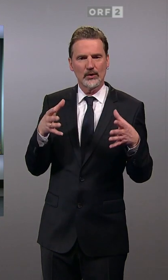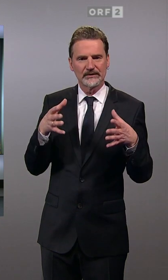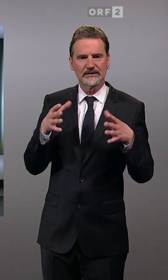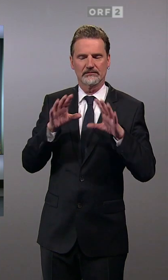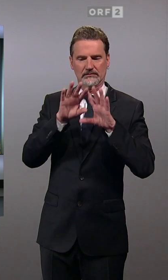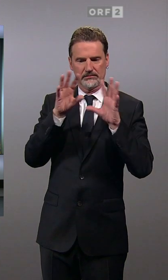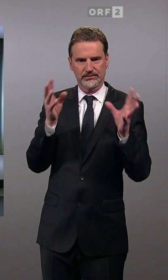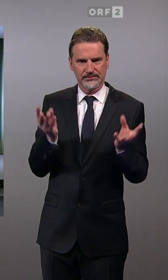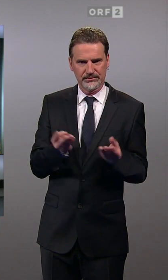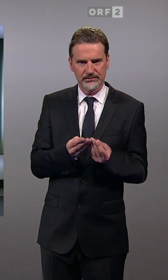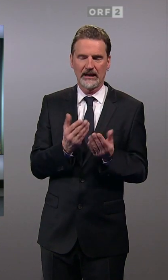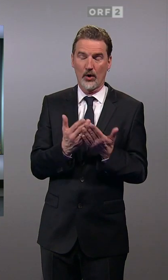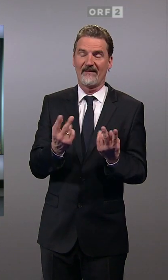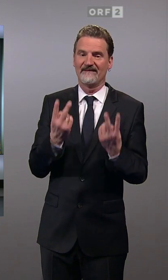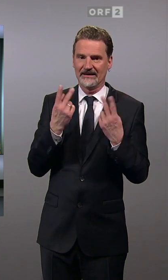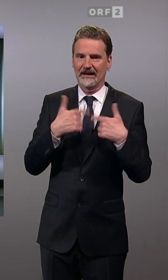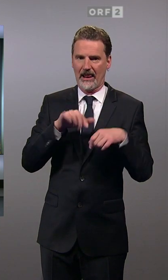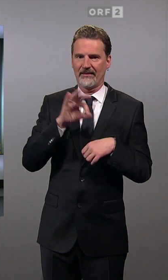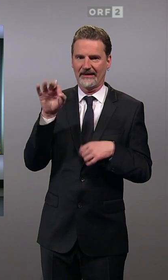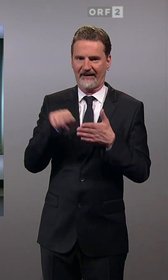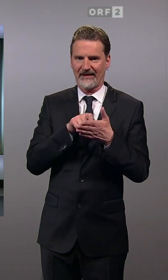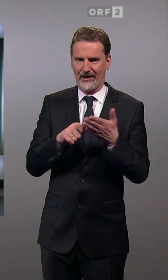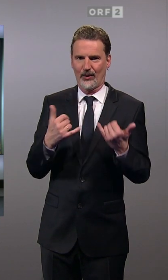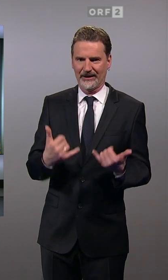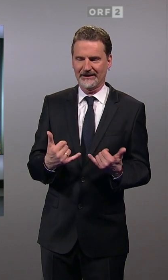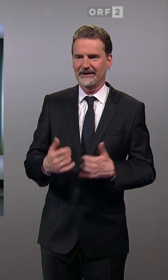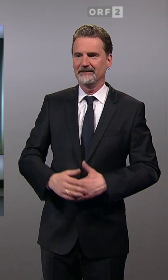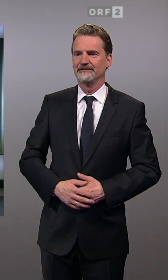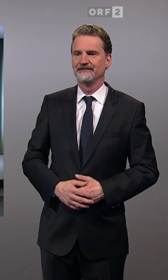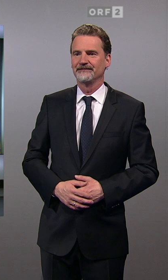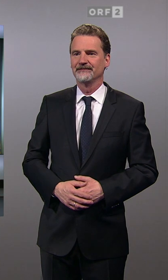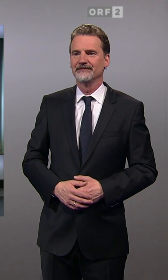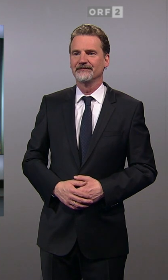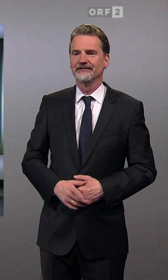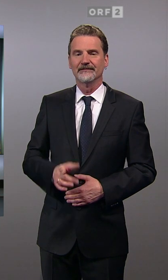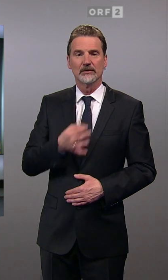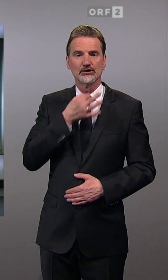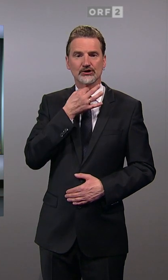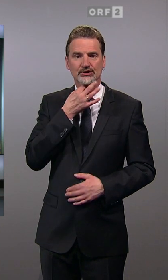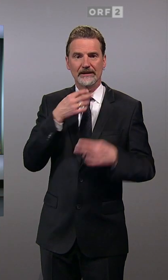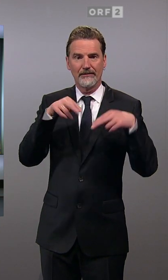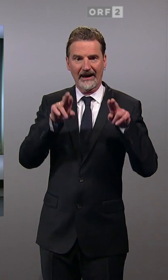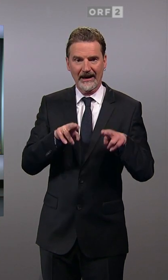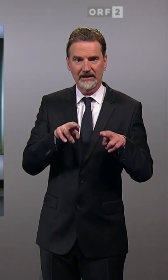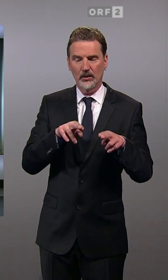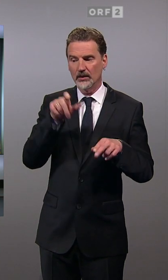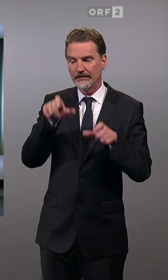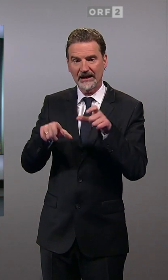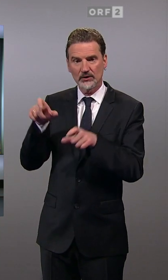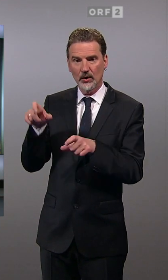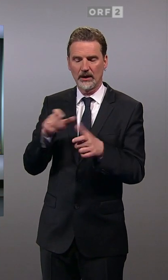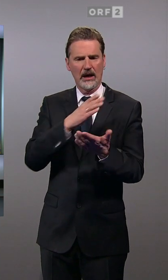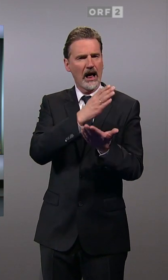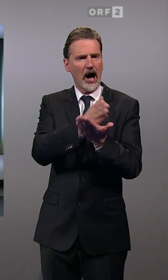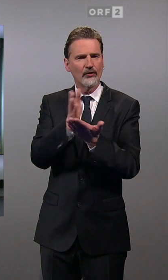eine wichtige Landtagswahl, die da heute ins Haus steht. Von den stimmberechtigten Bürgerinnen und Bürgern verteilen